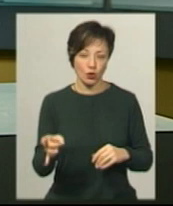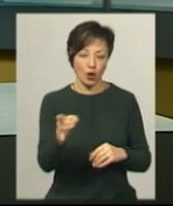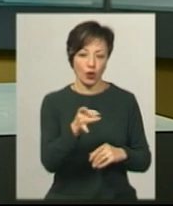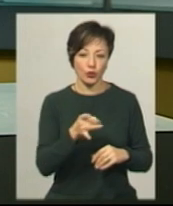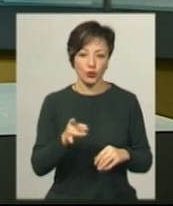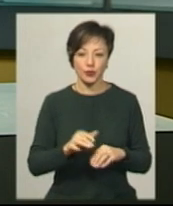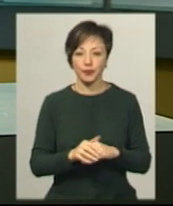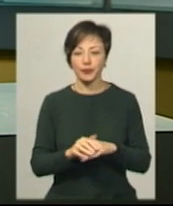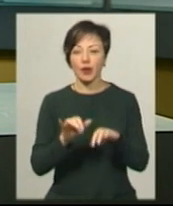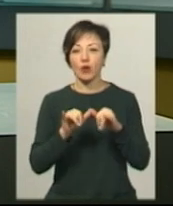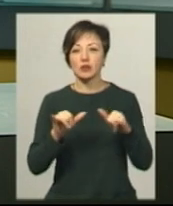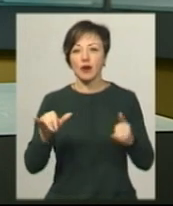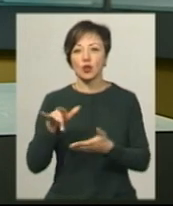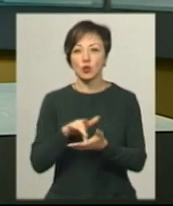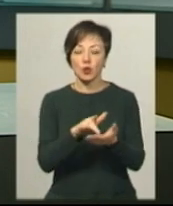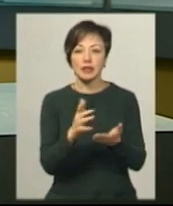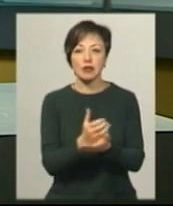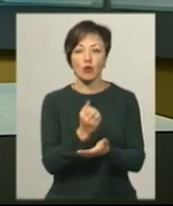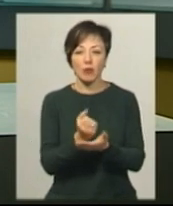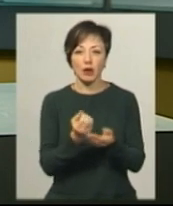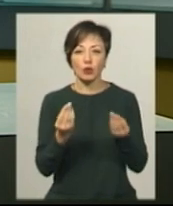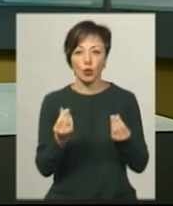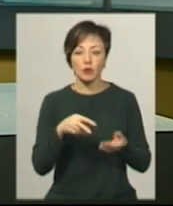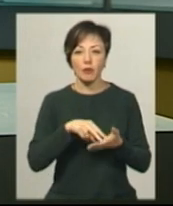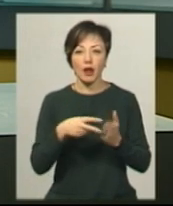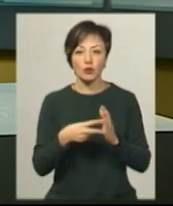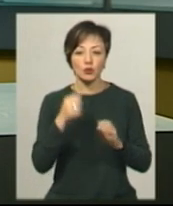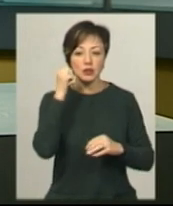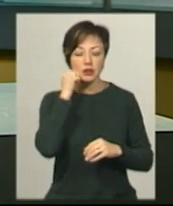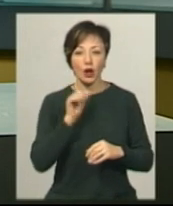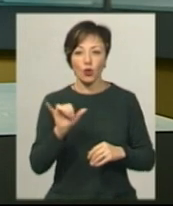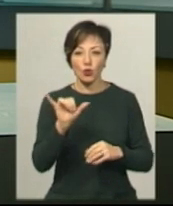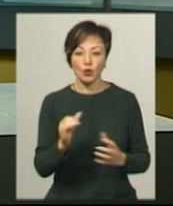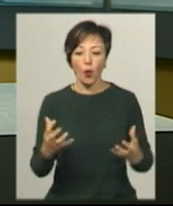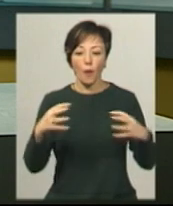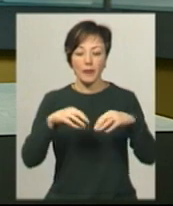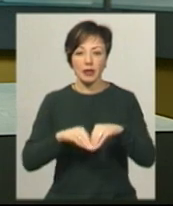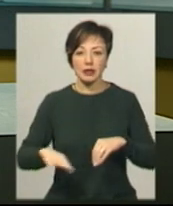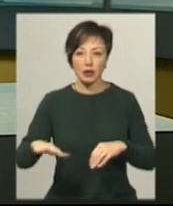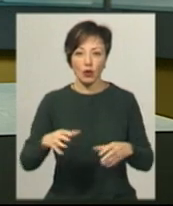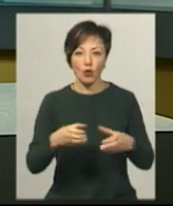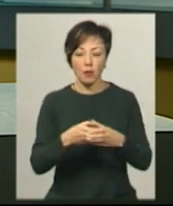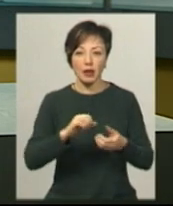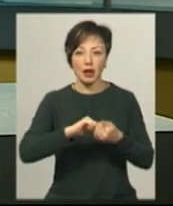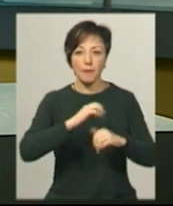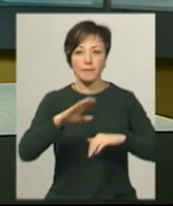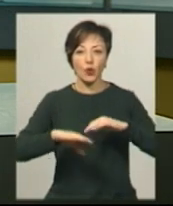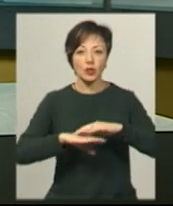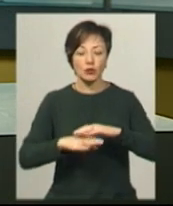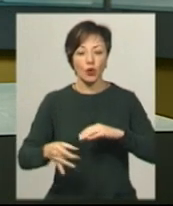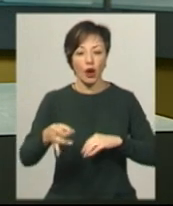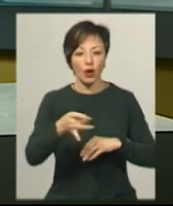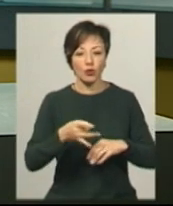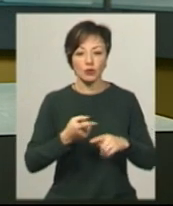Розвивати туризм та заробляти на ньому гроші планують у Староушицькій об'єднаній тергромаді Кам'янець-Подільського району.